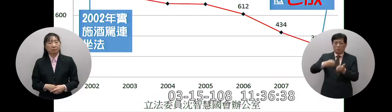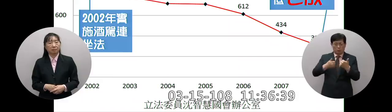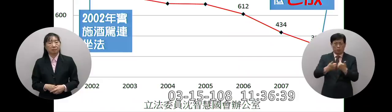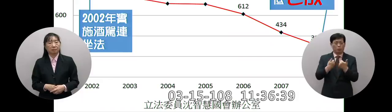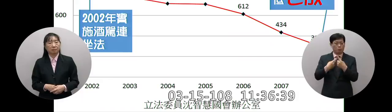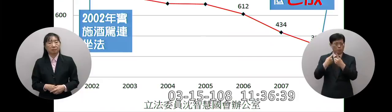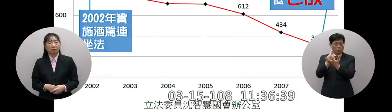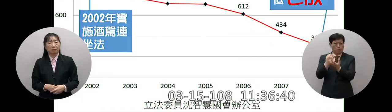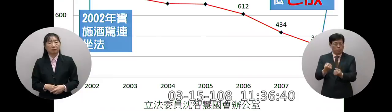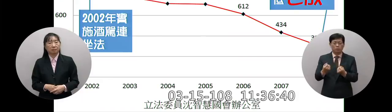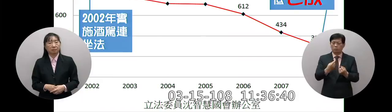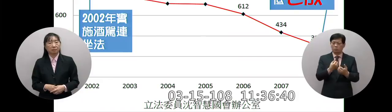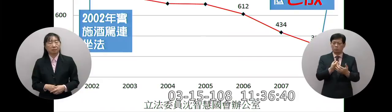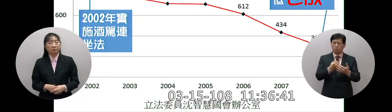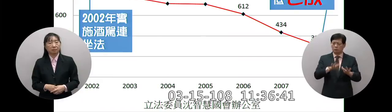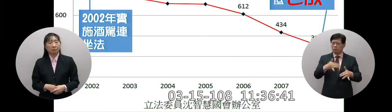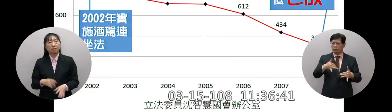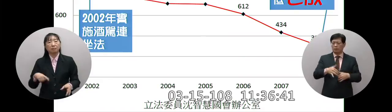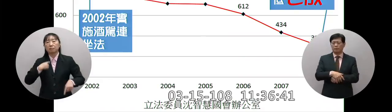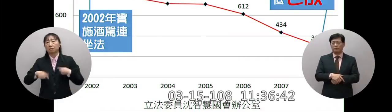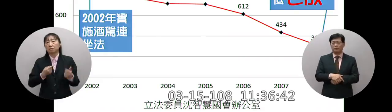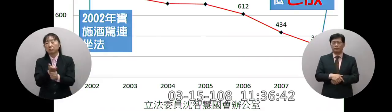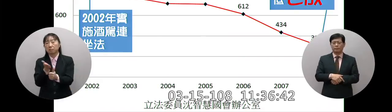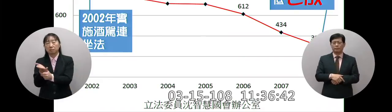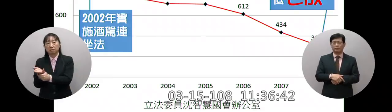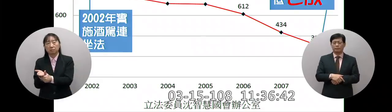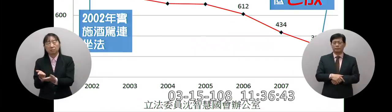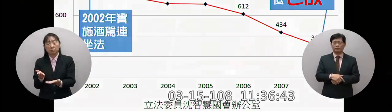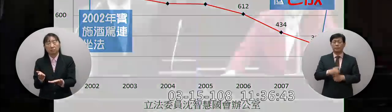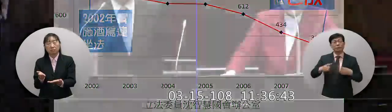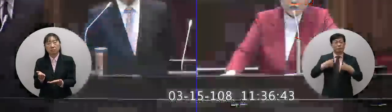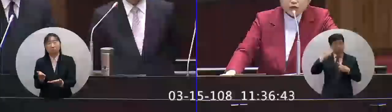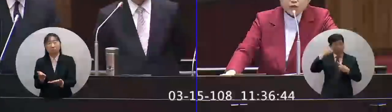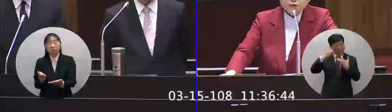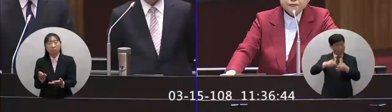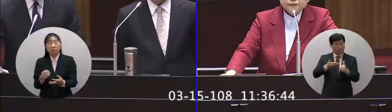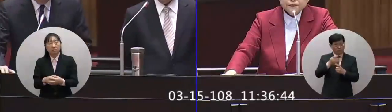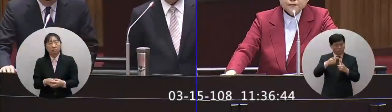都參加這條被保留隨機殺人致隨機殺人